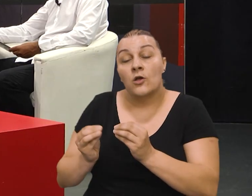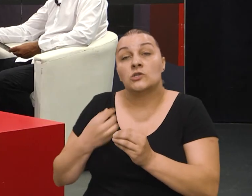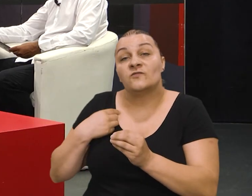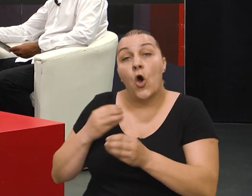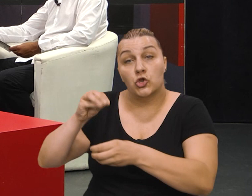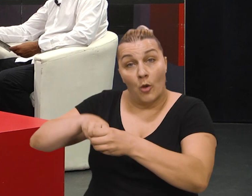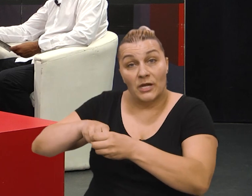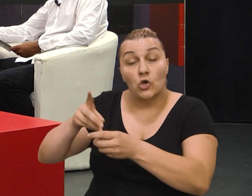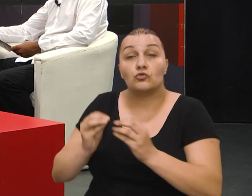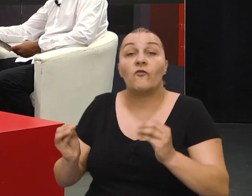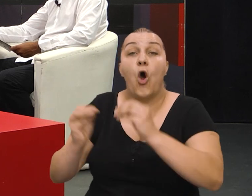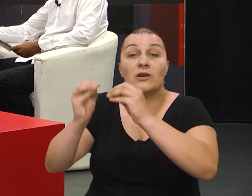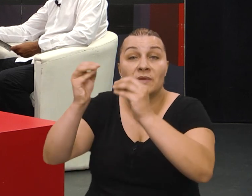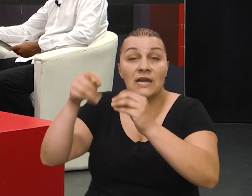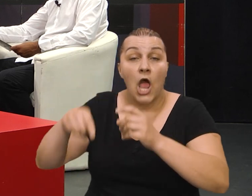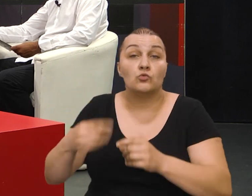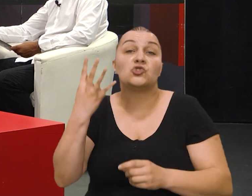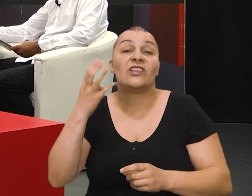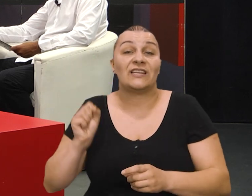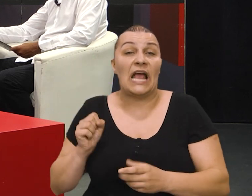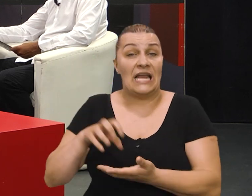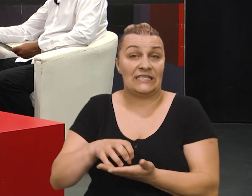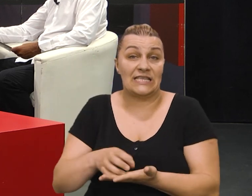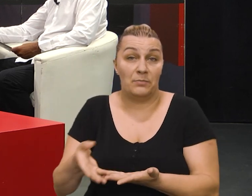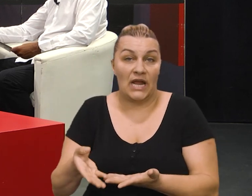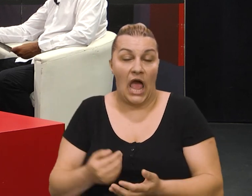formijani četogardinske brigade, znači to je 1.6. 1991. godine.